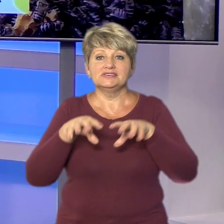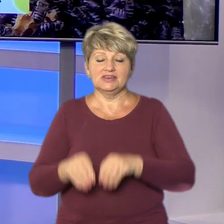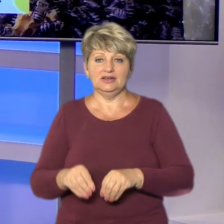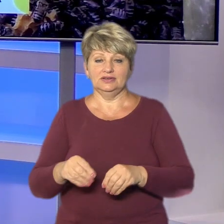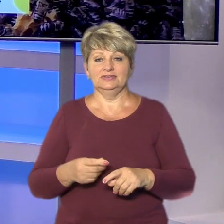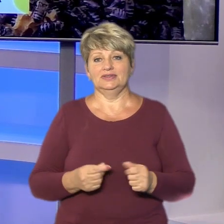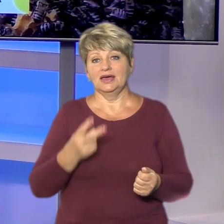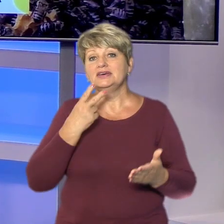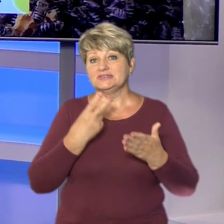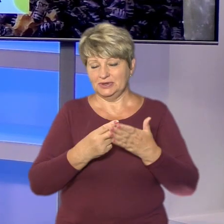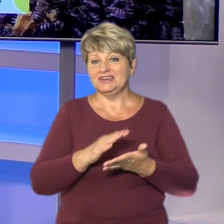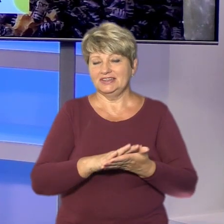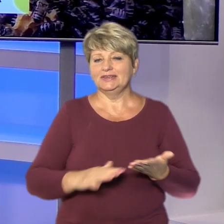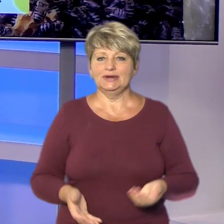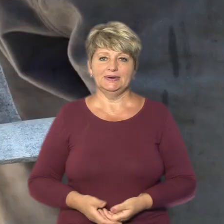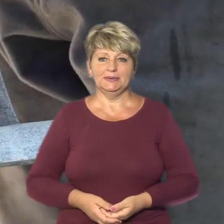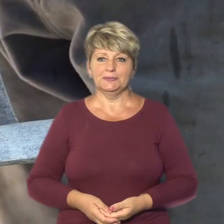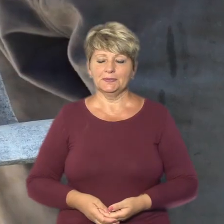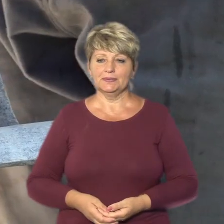Вікторія Гончарук розповість.